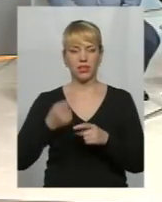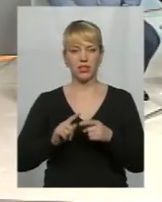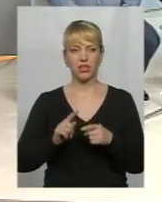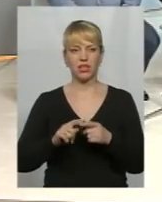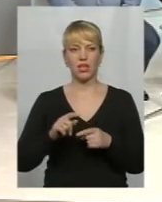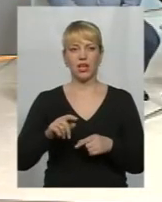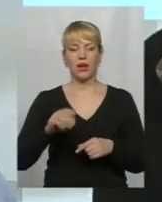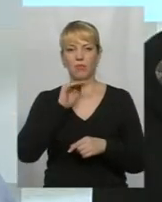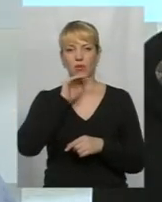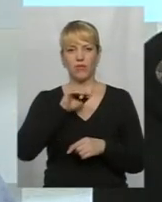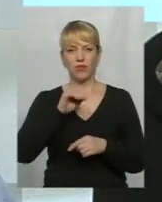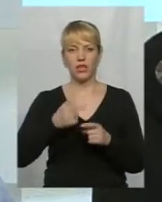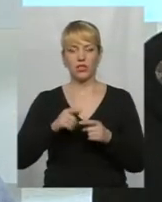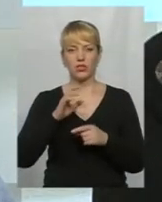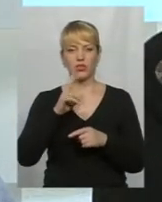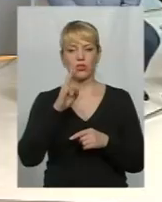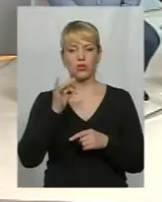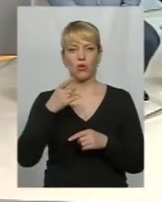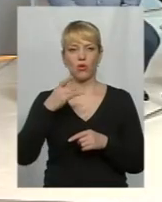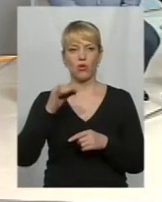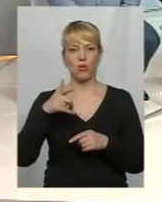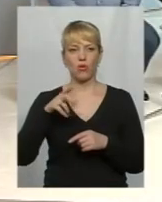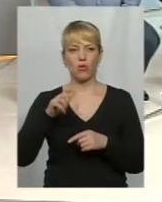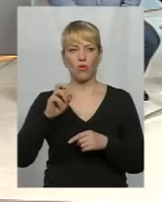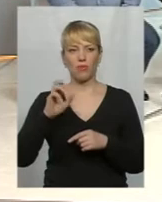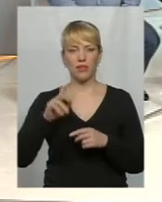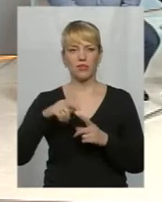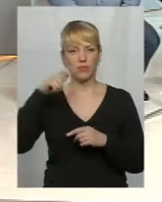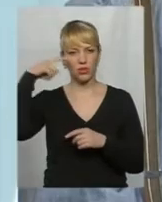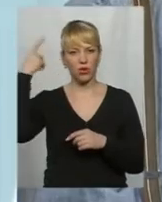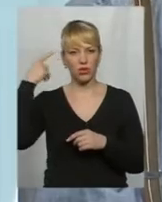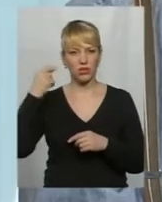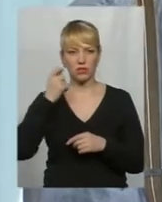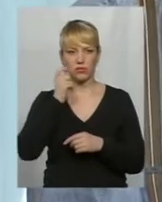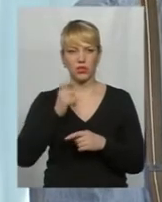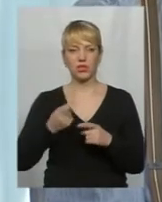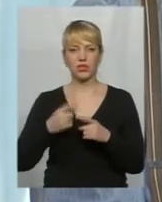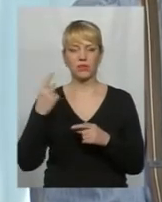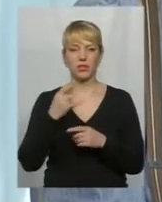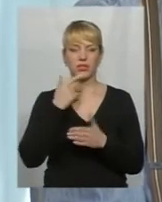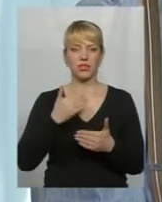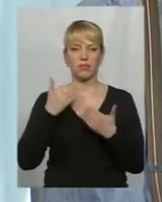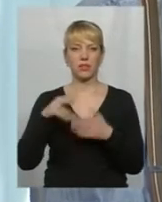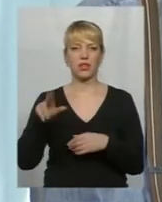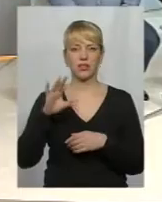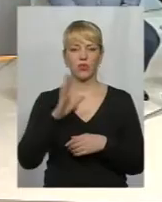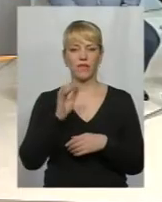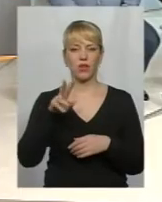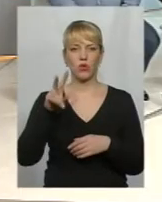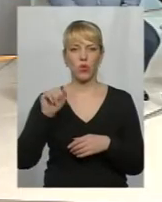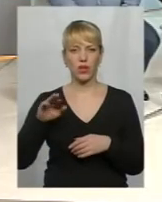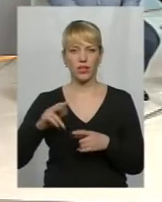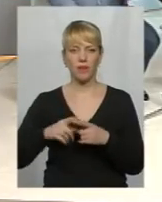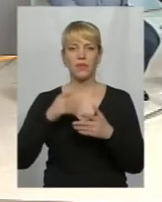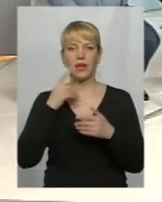наук та професора, і Сергія Скарбагатого, представника українського казацтва. Ну, перше запитання в мене до пані Вікторії, мабуть, все ж таки,